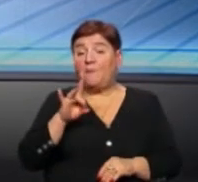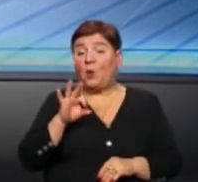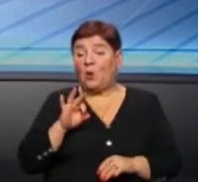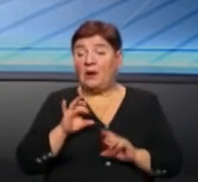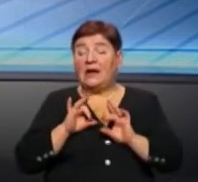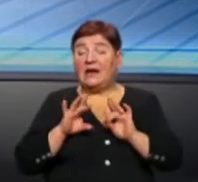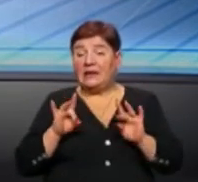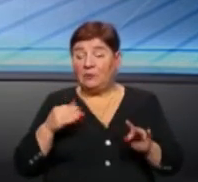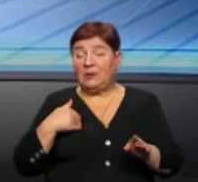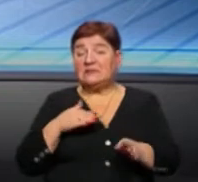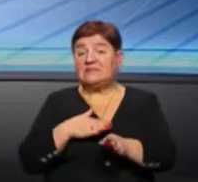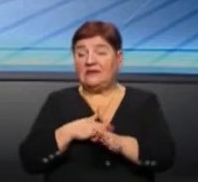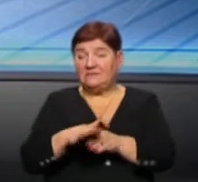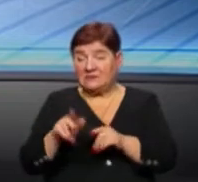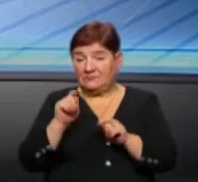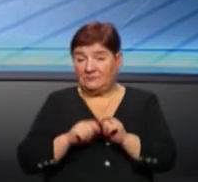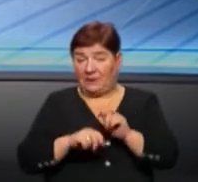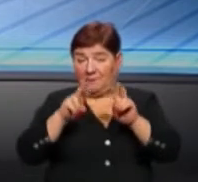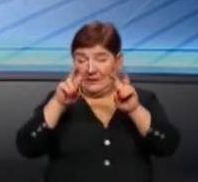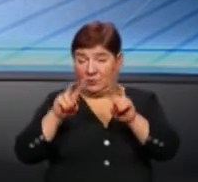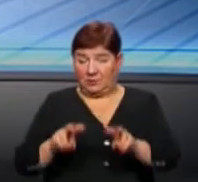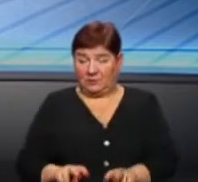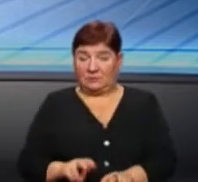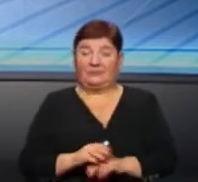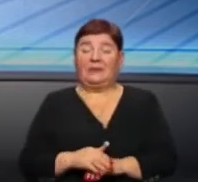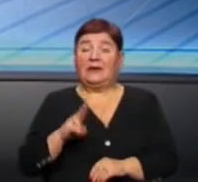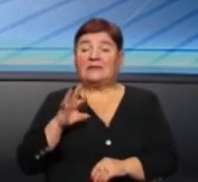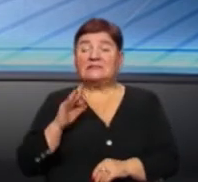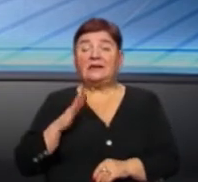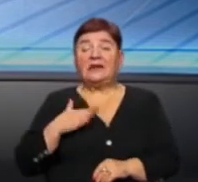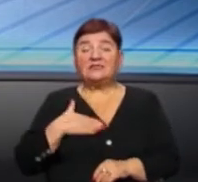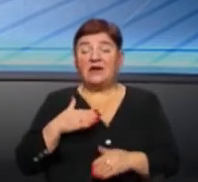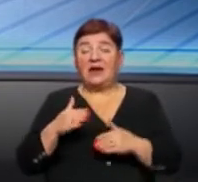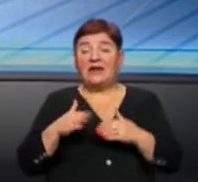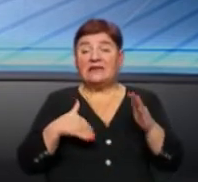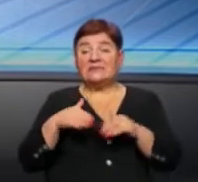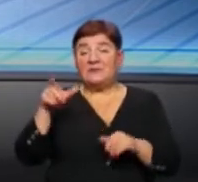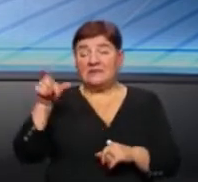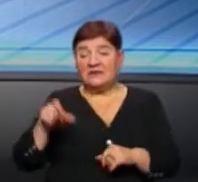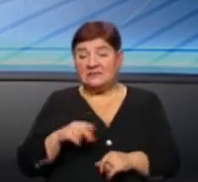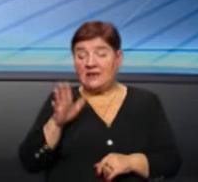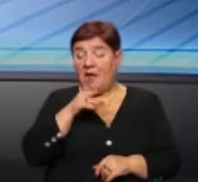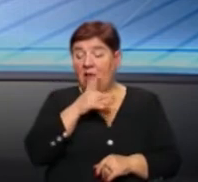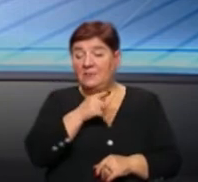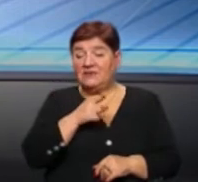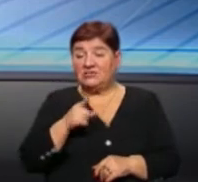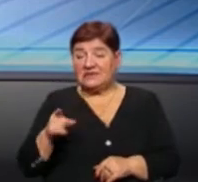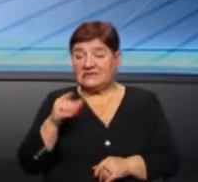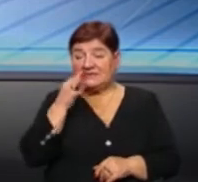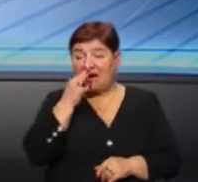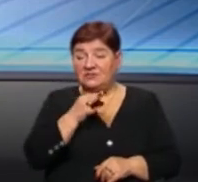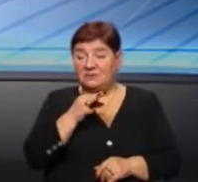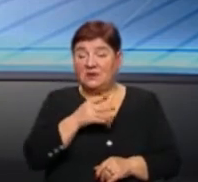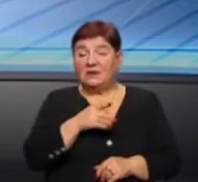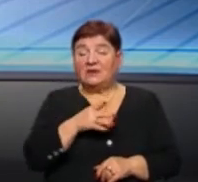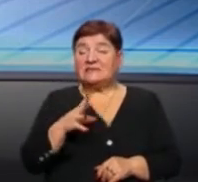нами здійснюється в формі моніторингу. Тобто, це наші спеціалісти, як під час, скажімо так,